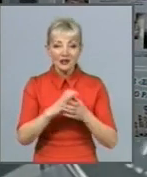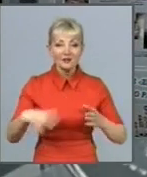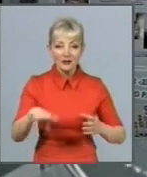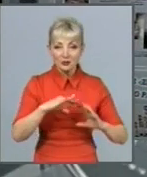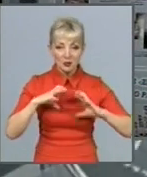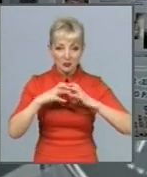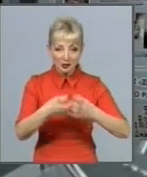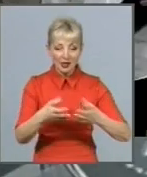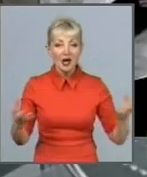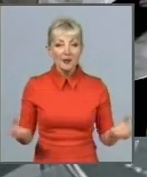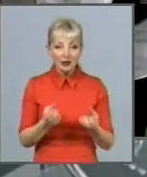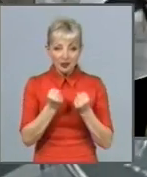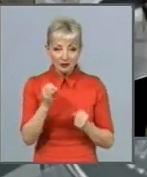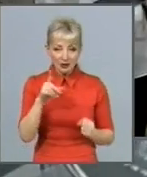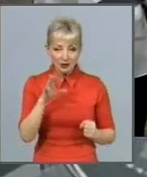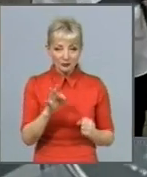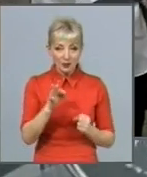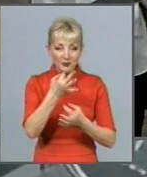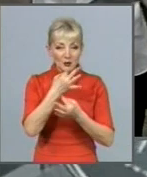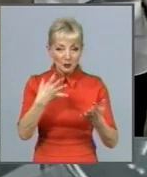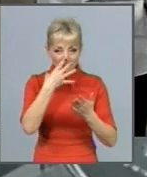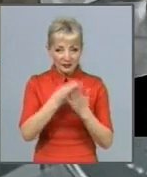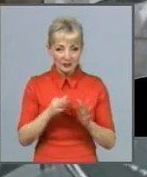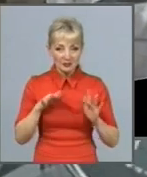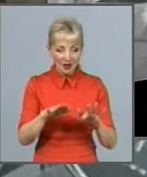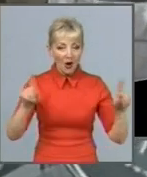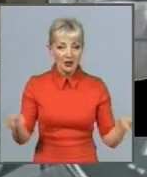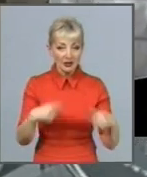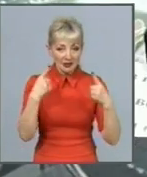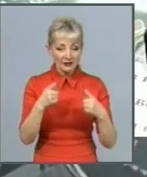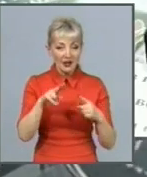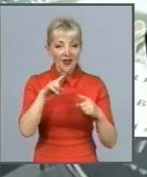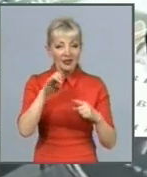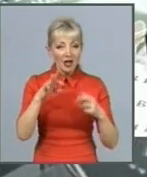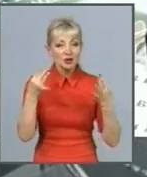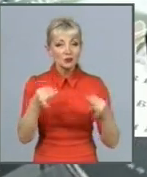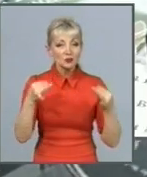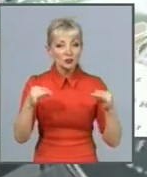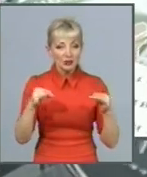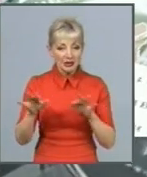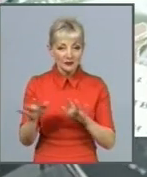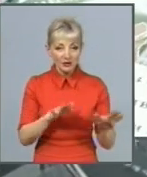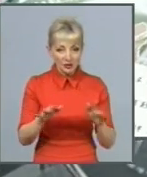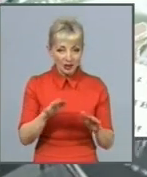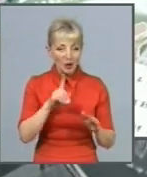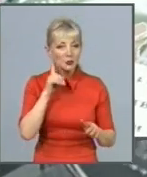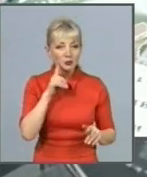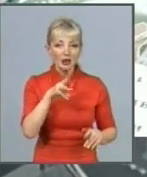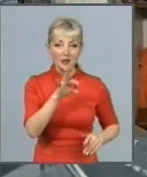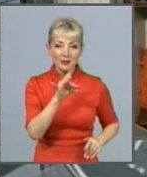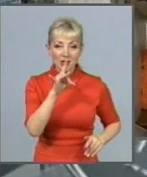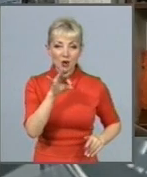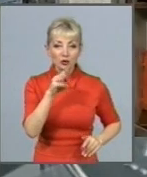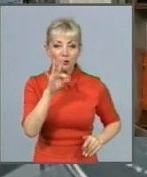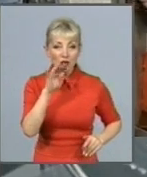-якими своїми справами. Організували школярі навіть музей руху юних миротворців Харкова. Він, до речі, такий єдиний в Україні.